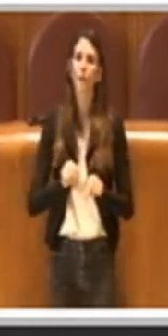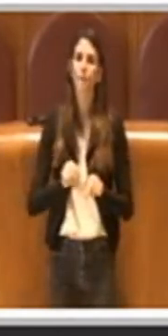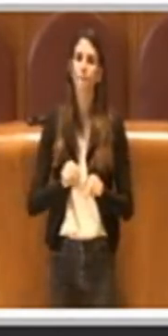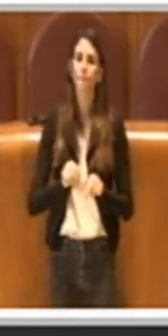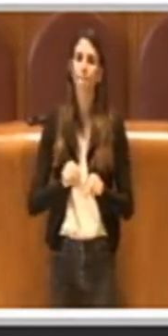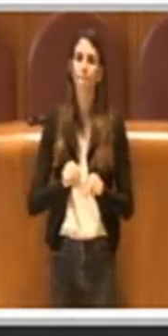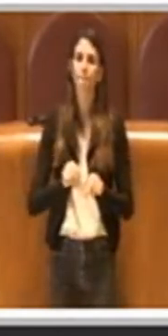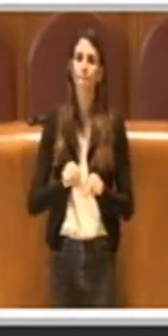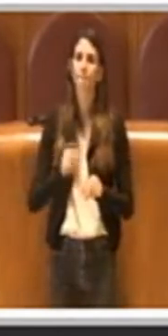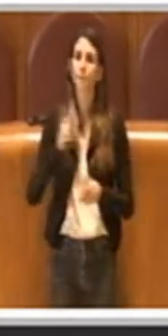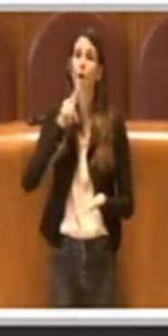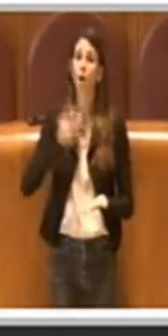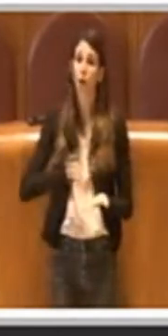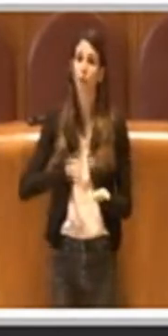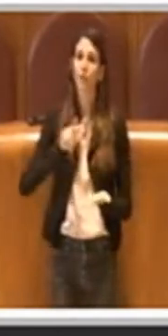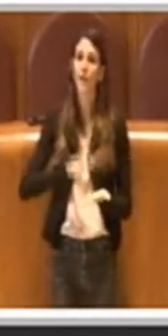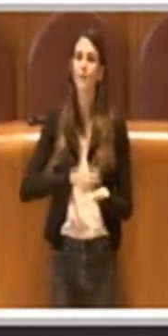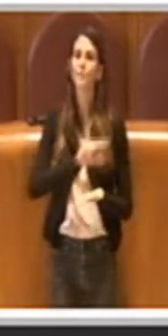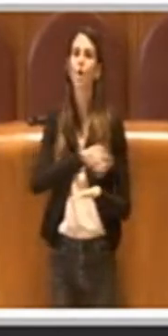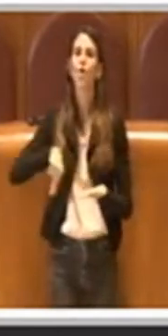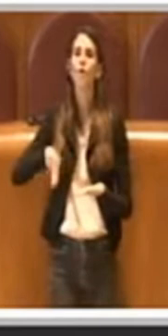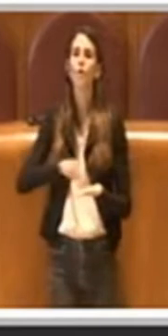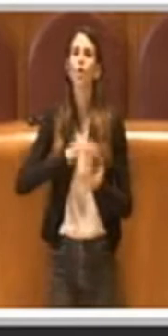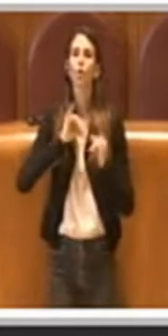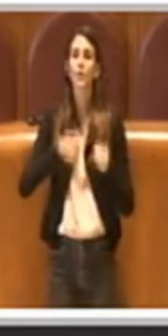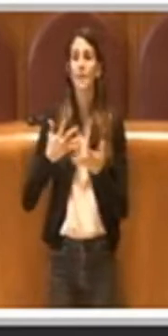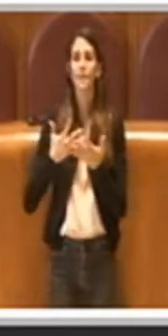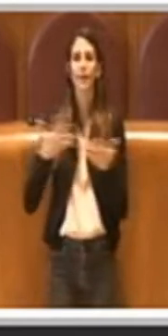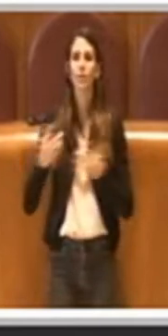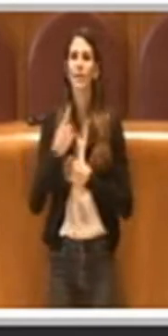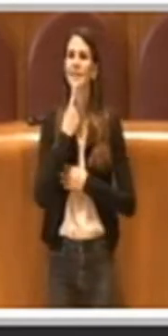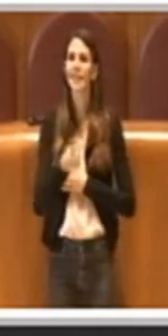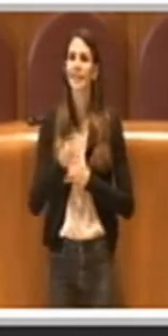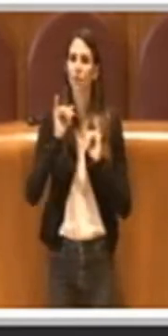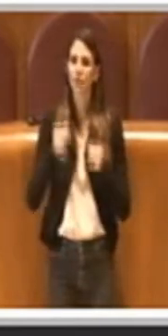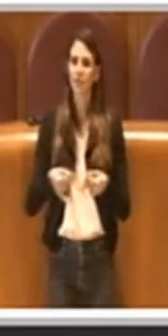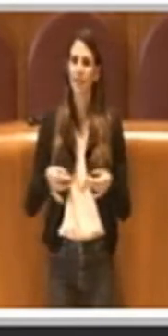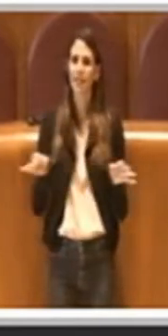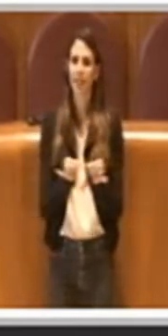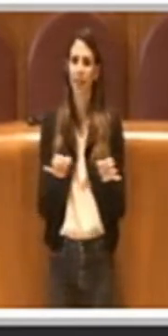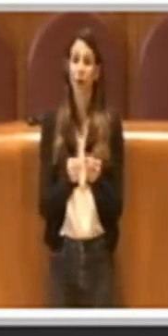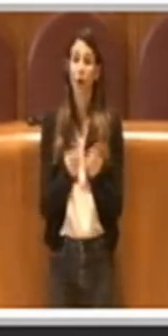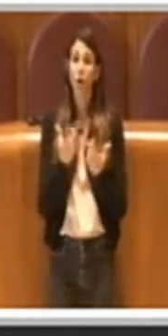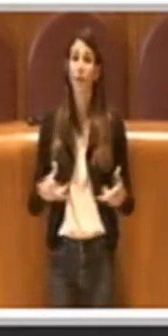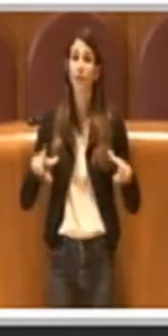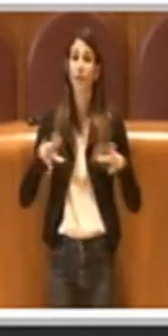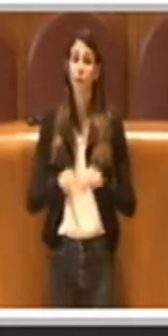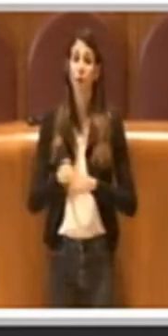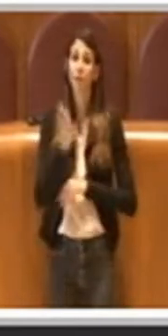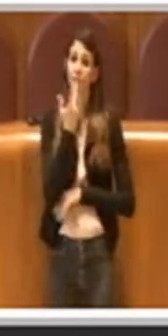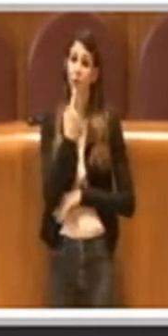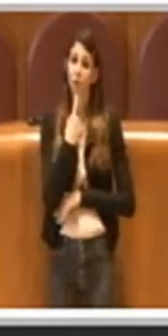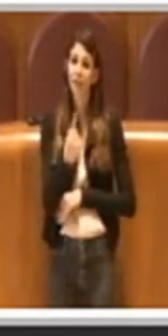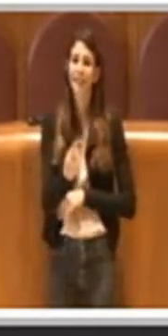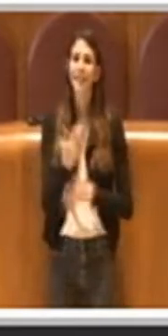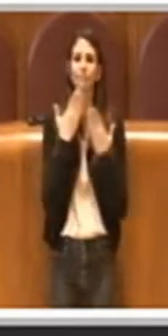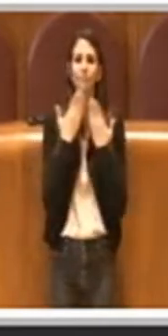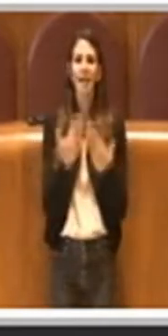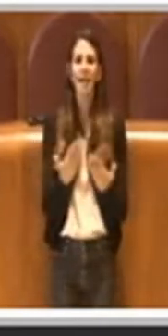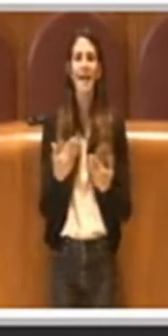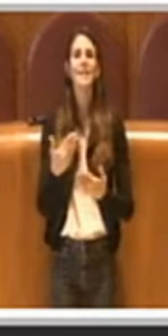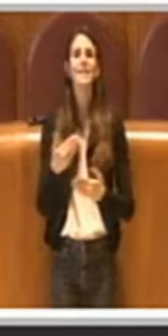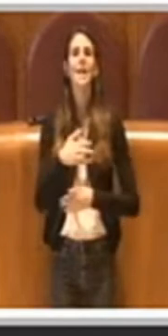confermo il voto favorevole della maggioranza e rinnovo appunto il ringraziamento all'assessore